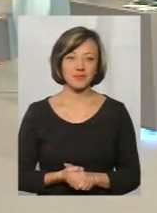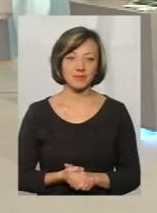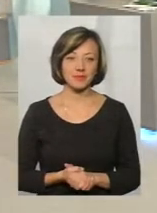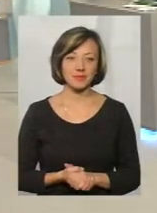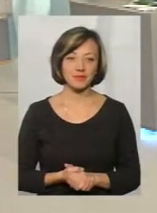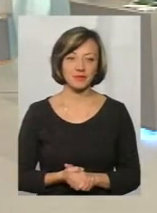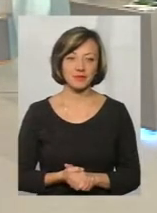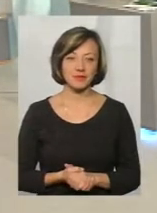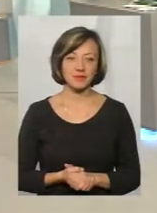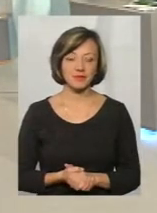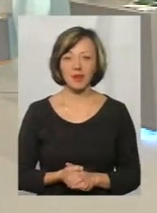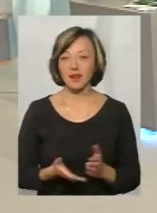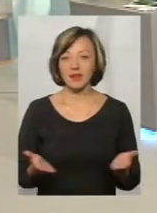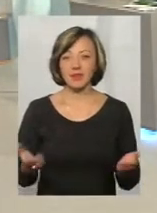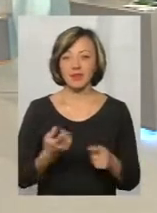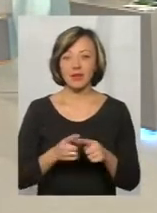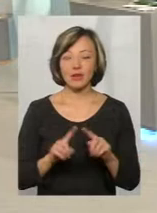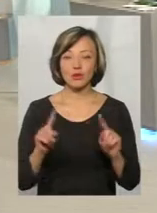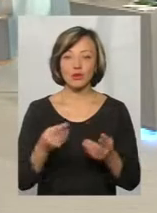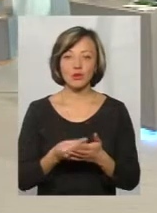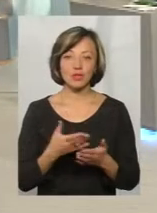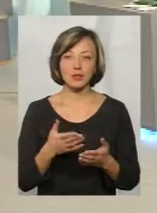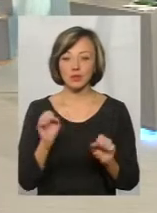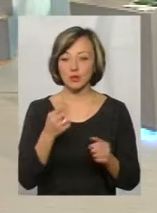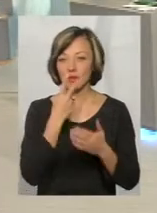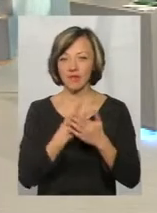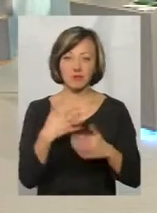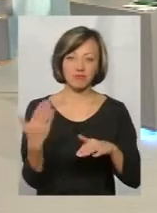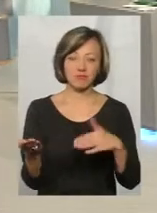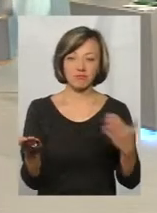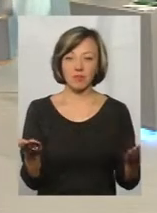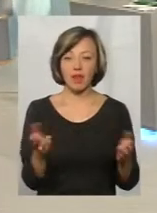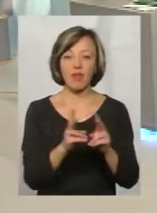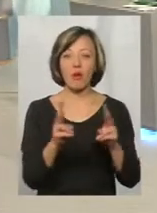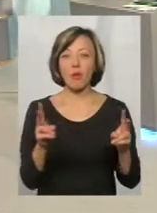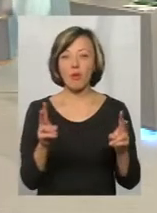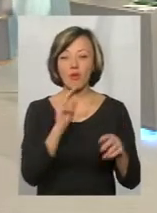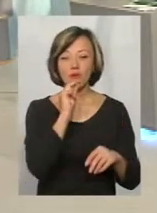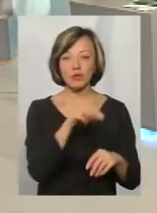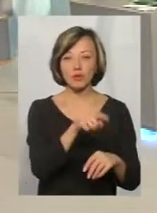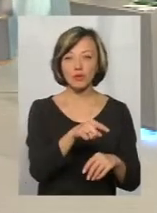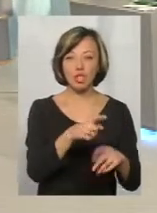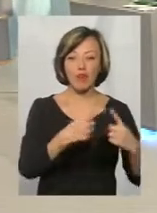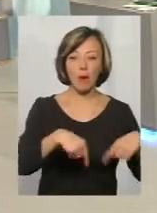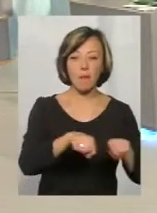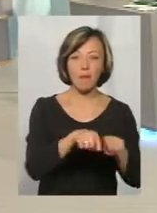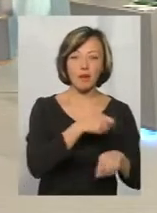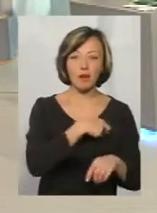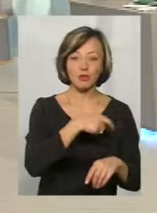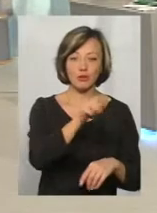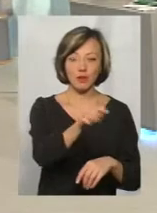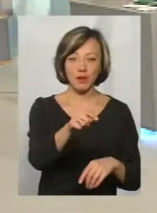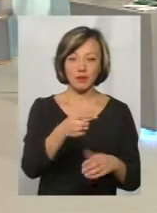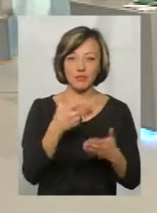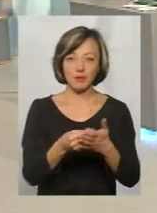і ви можете дивитися на це і з одного боку, з іншого. Тобто, на кого покладати вину, чи на мажоритарниках, які